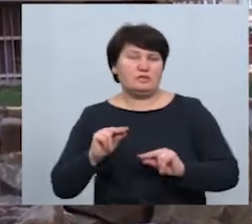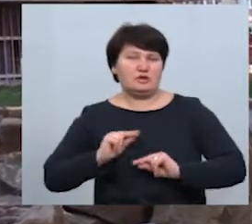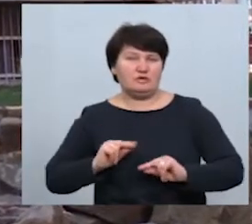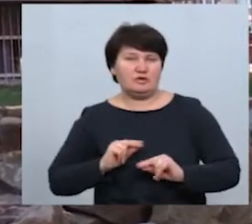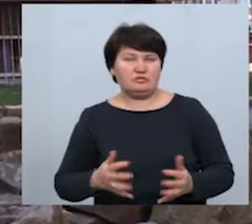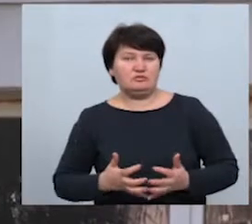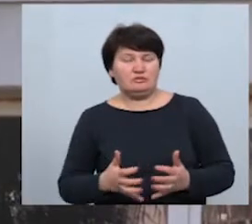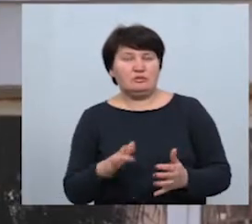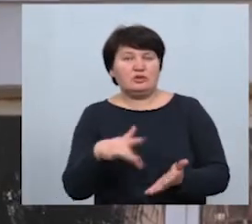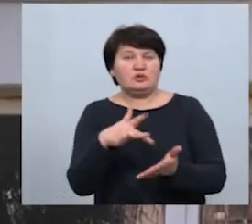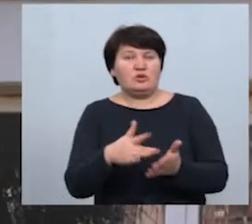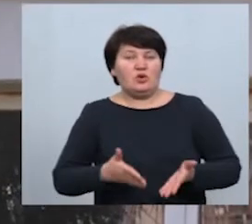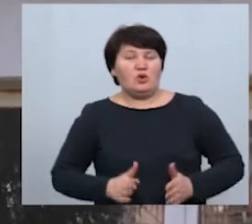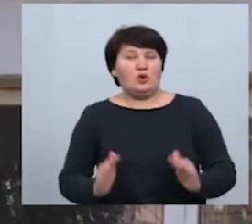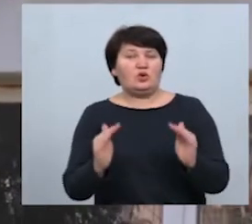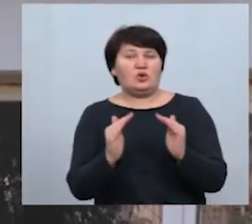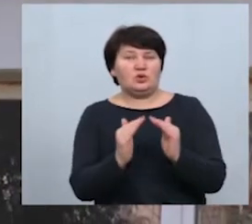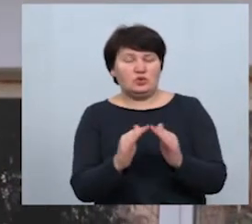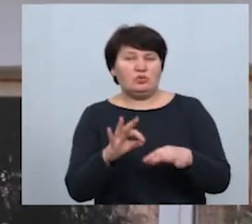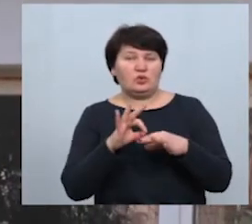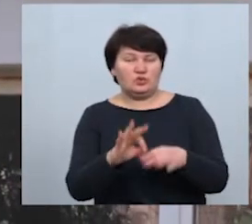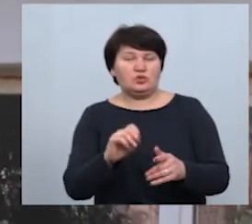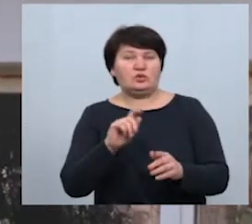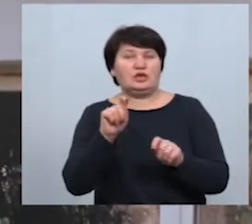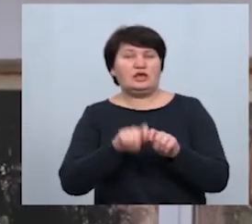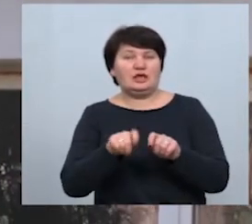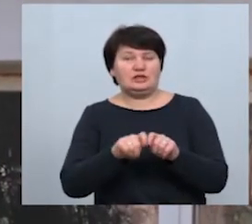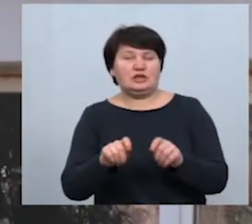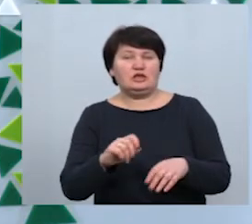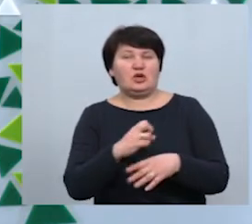міського перинатального центру пройдуть тести на коронавірус.